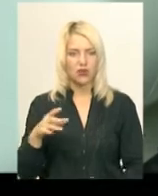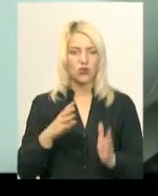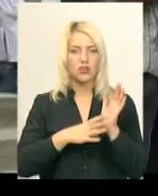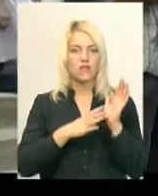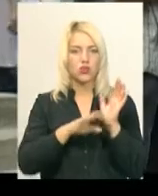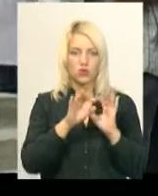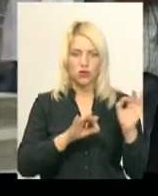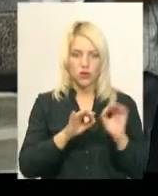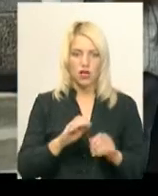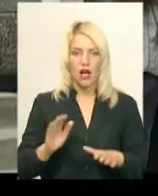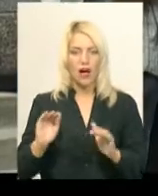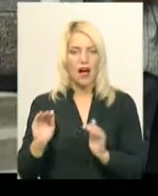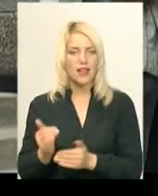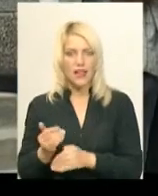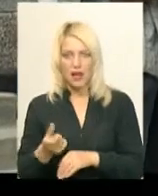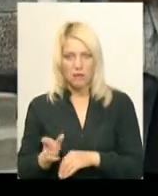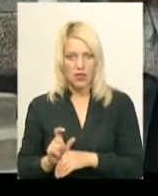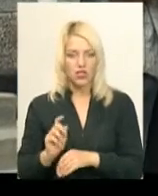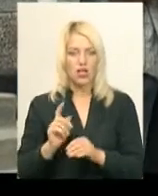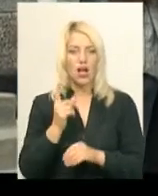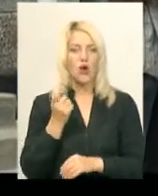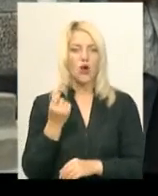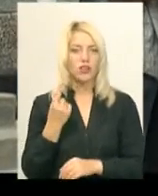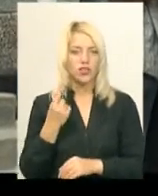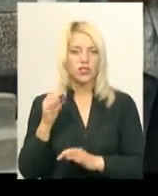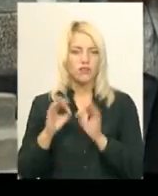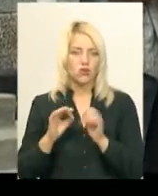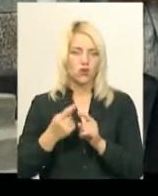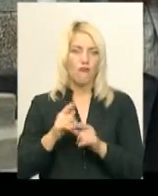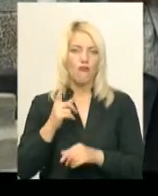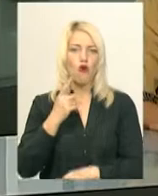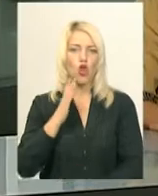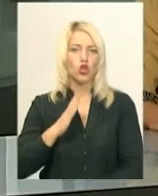найменше у Волочеському – 11%. Михайло Жолай, Юрій Чорний, новини Поділяцентр.